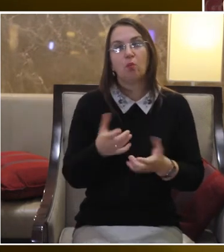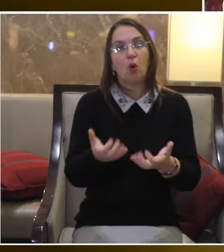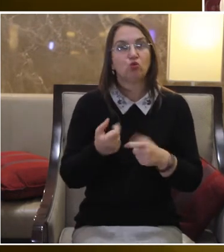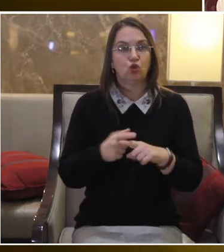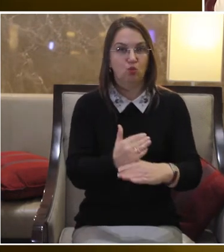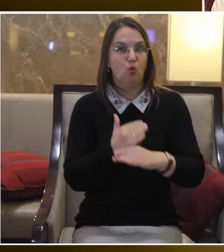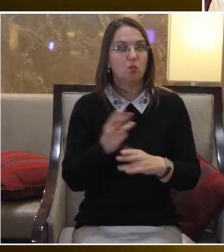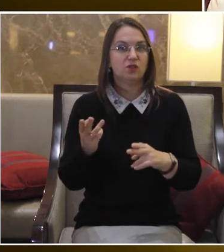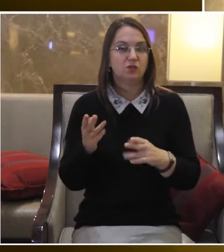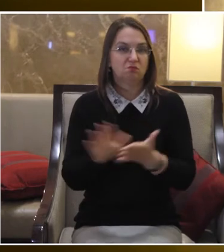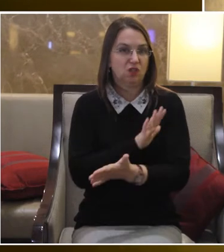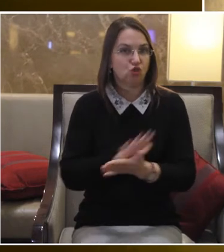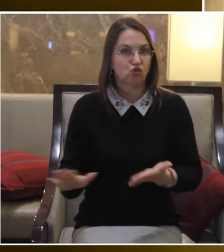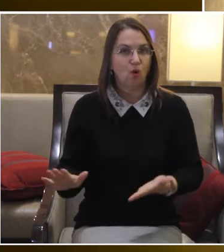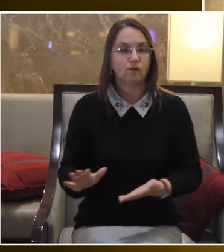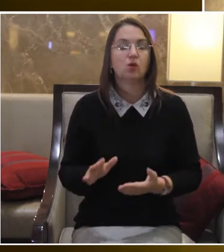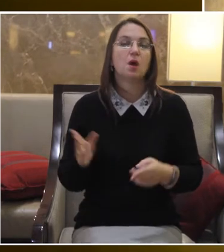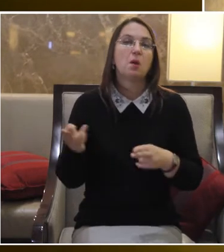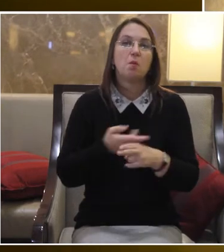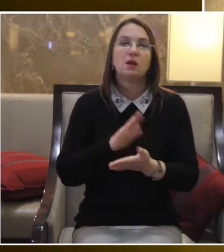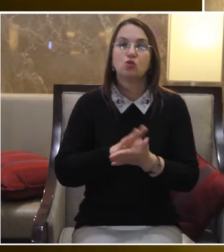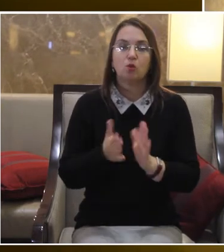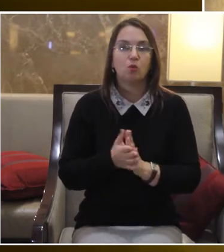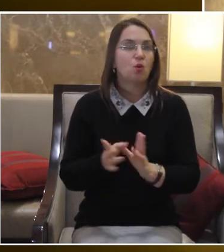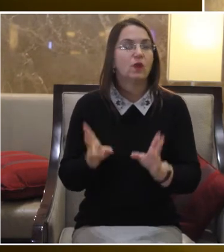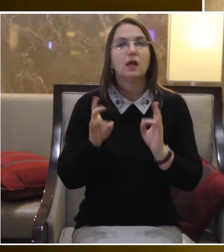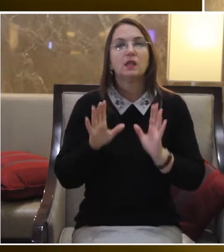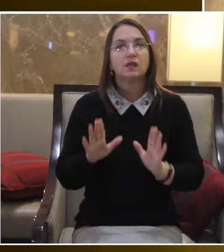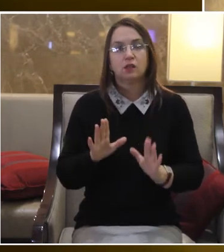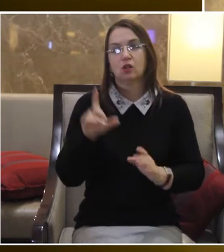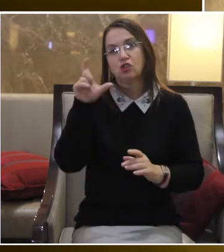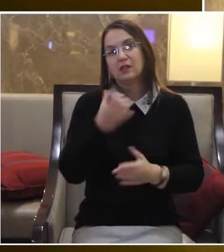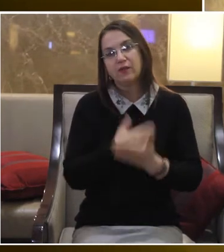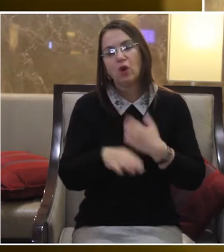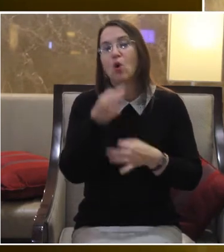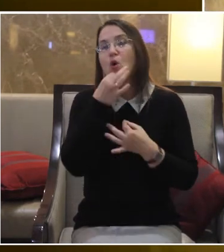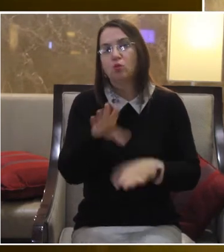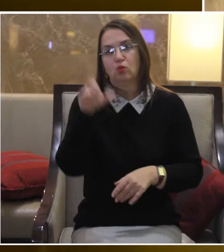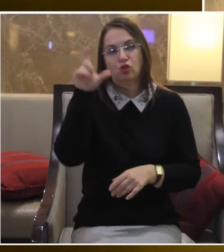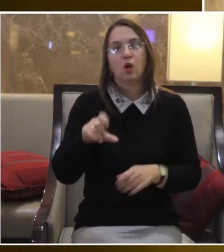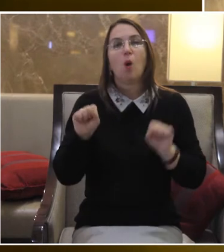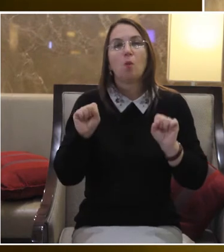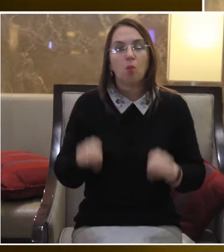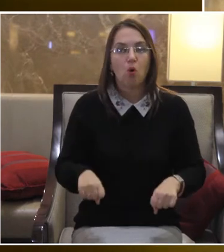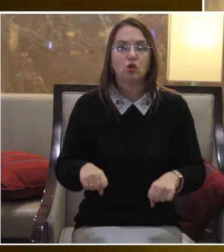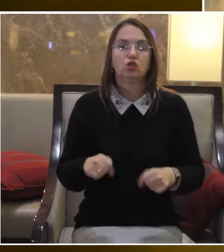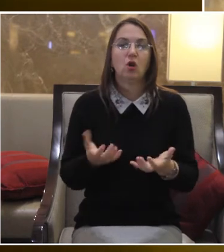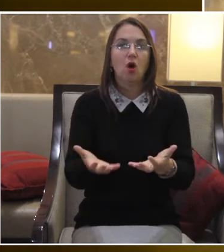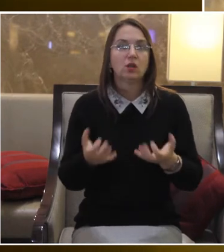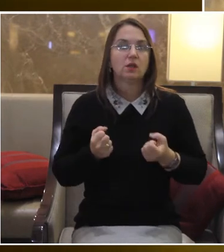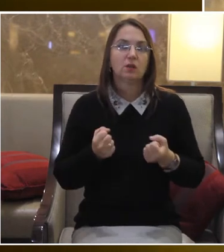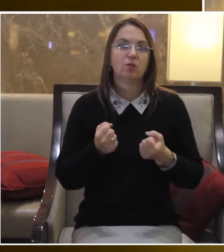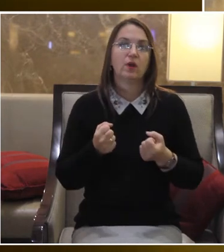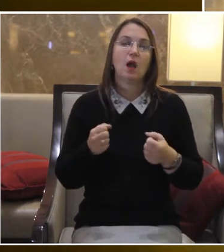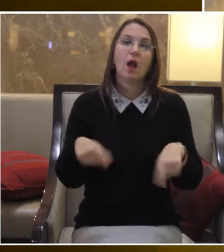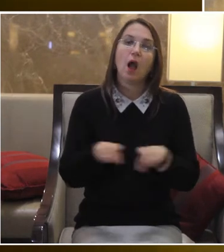безкоштовно? Не тільки особа з інвалідністю, будь-яка людина може отримувати як первинну правову